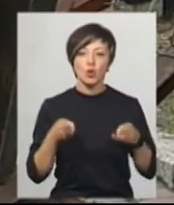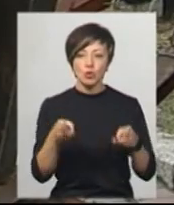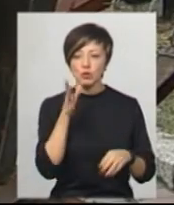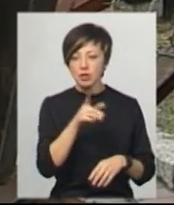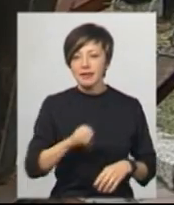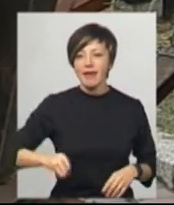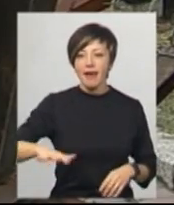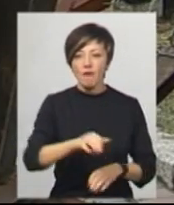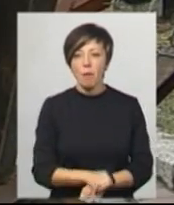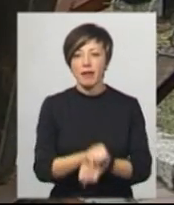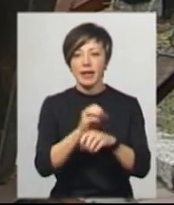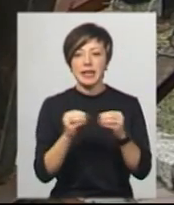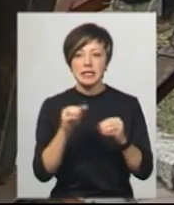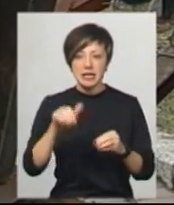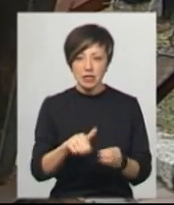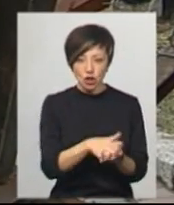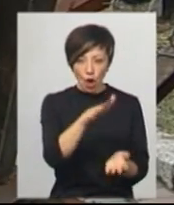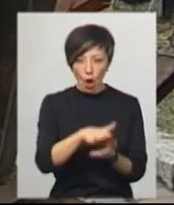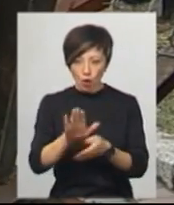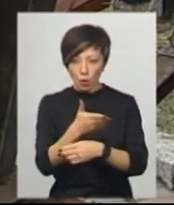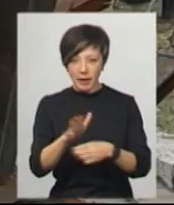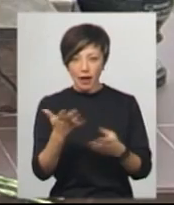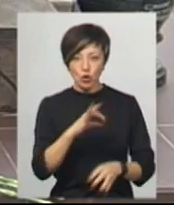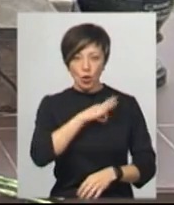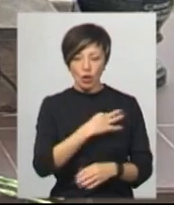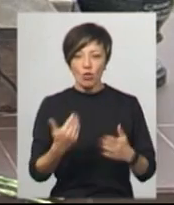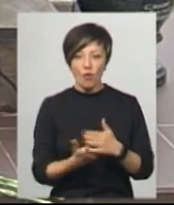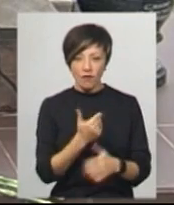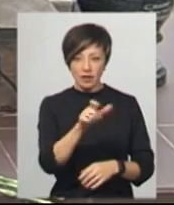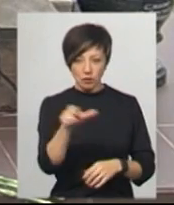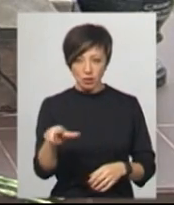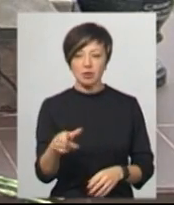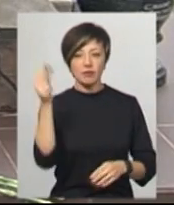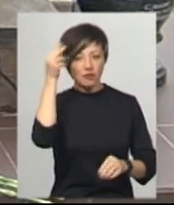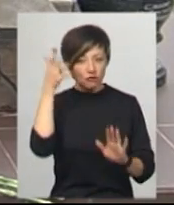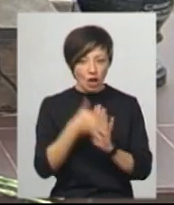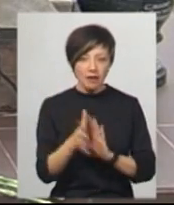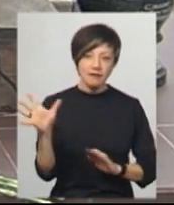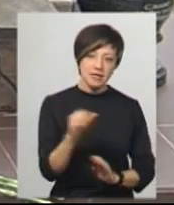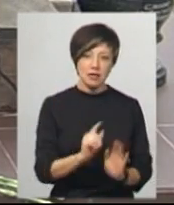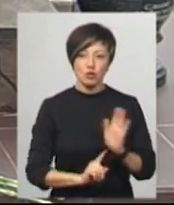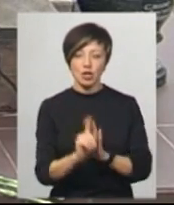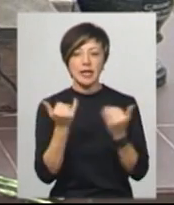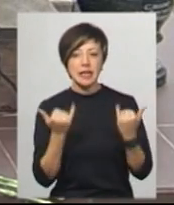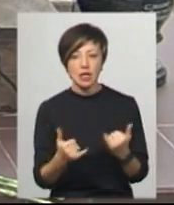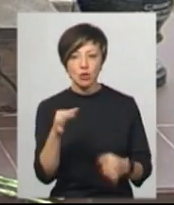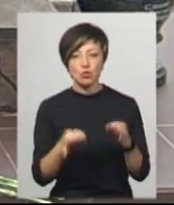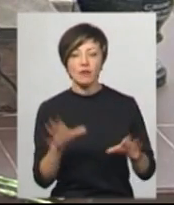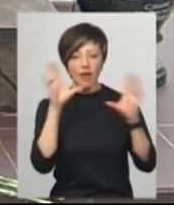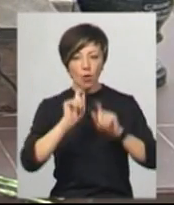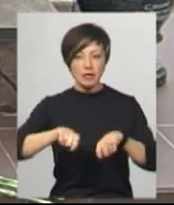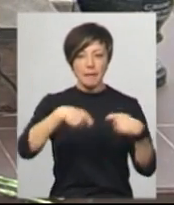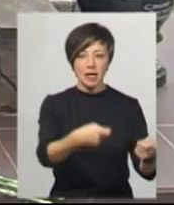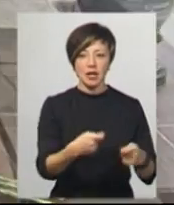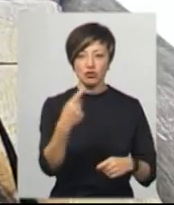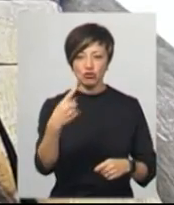час Євромайдану 10 тисяч томів. Якщо розслідування вестимуть нові слідчі, їм доведеться вивчати все спочатку. Нині ж до суду вдалося передати